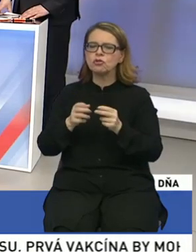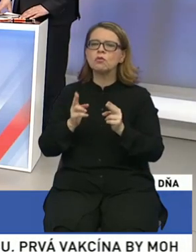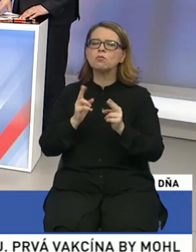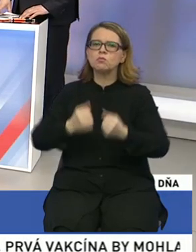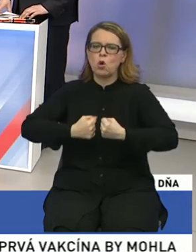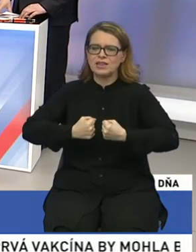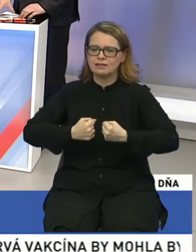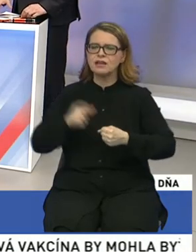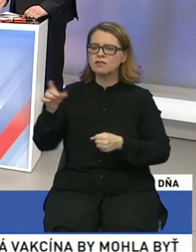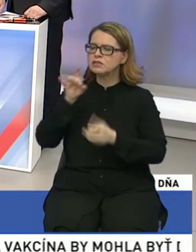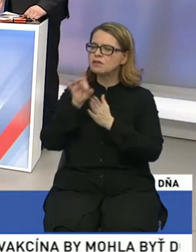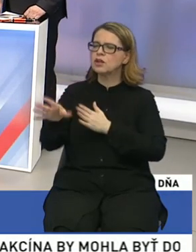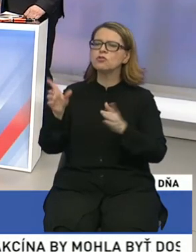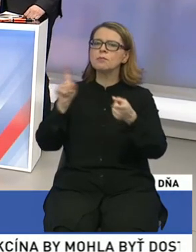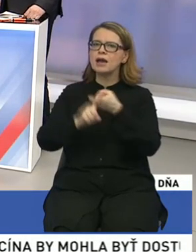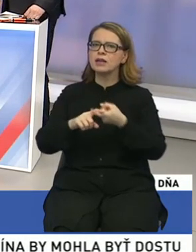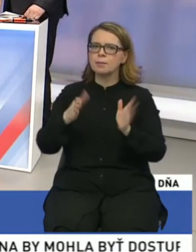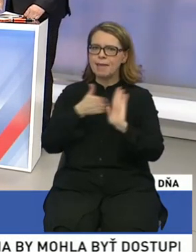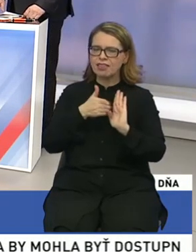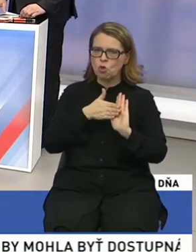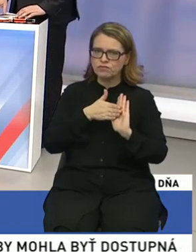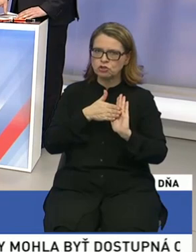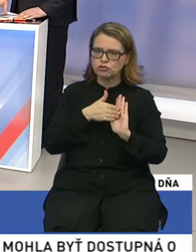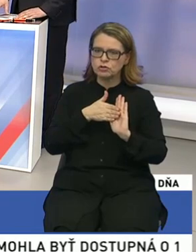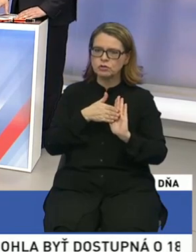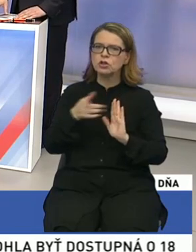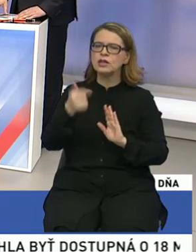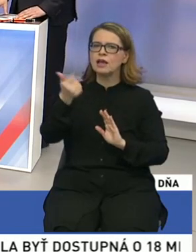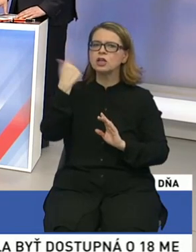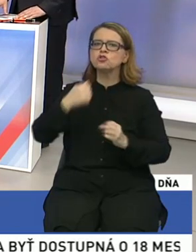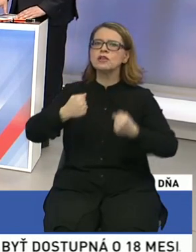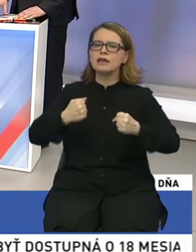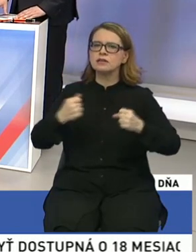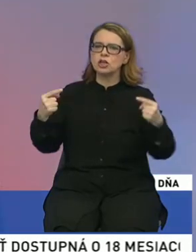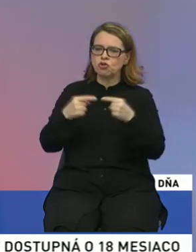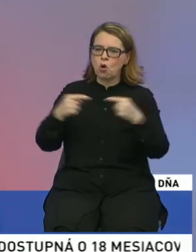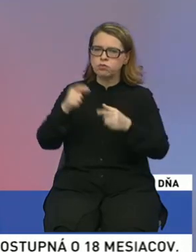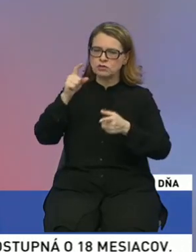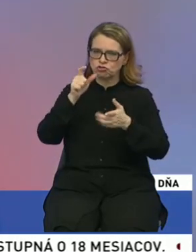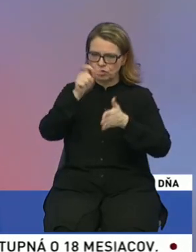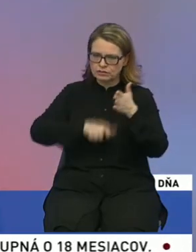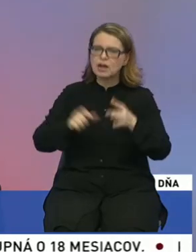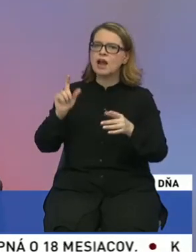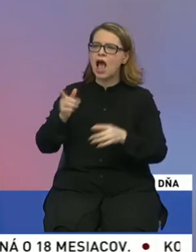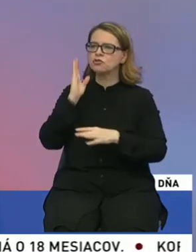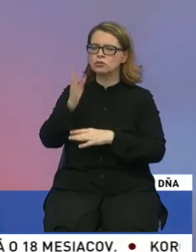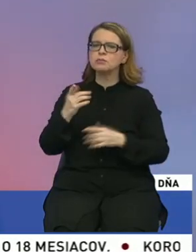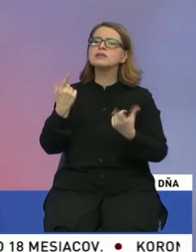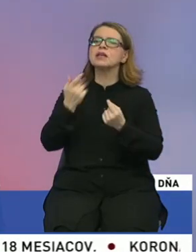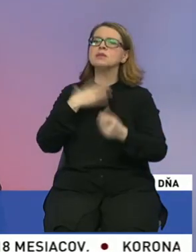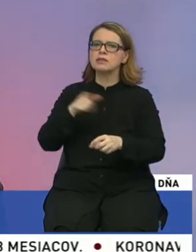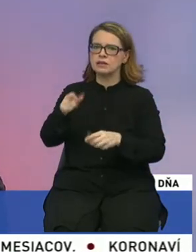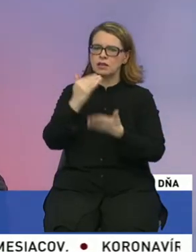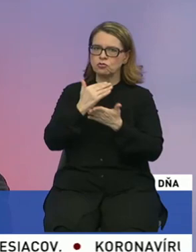partnerstvo s Matovičom, ktorý je jeden asi z najsilnejších opozičných stran, aj so Smerom. S kým chcete tento program